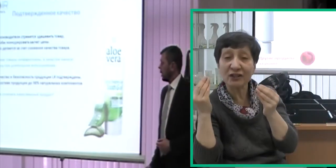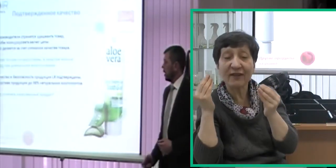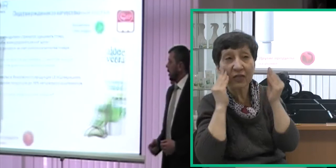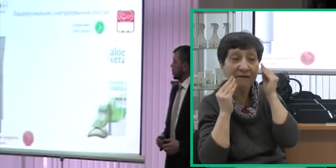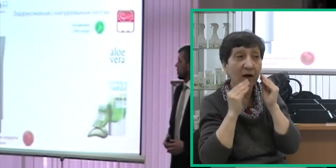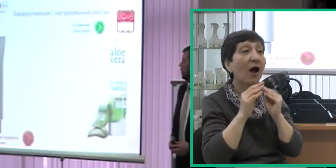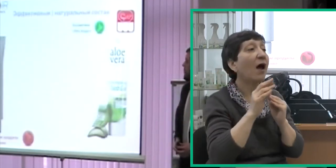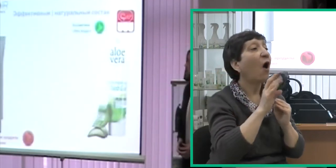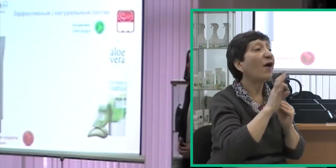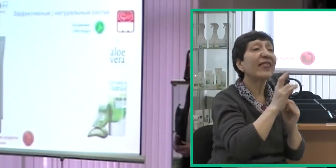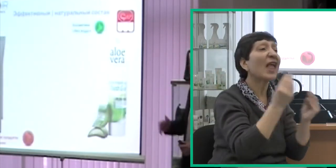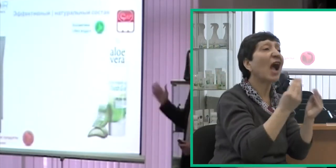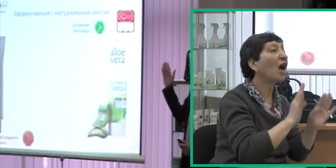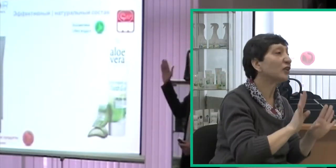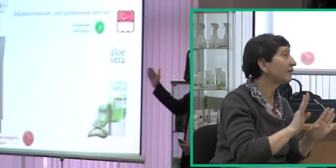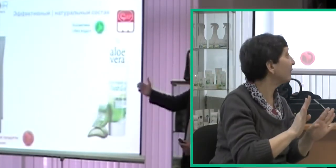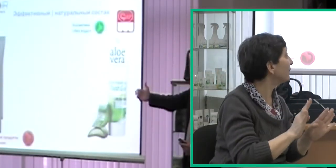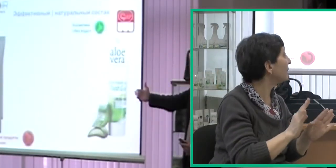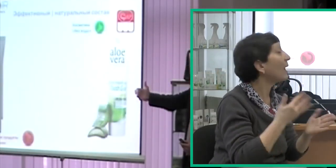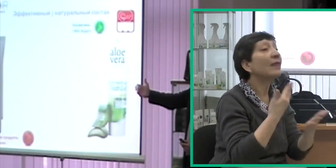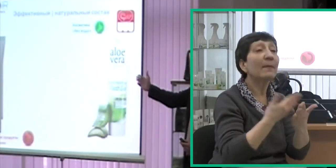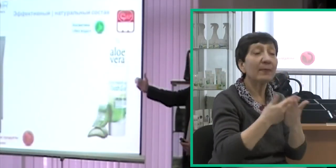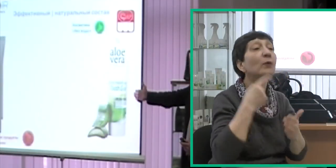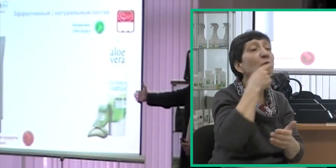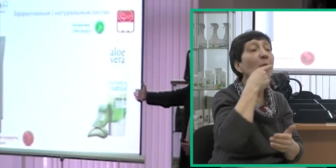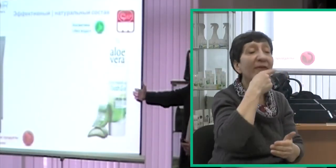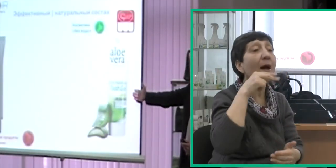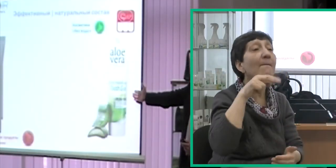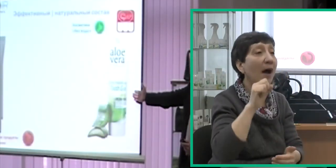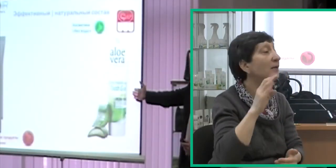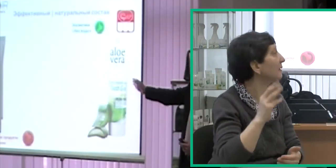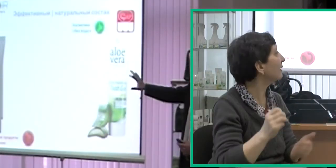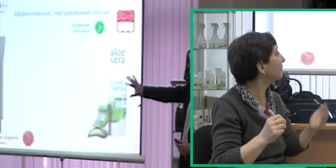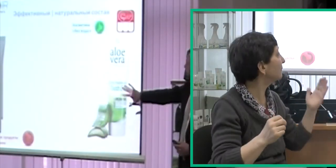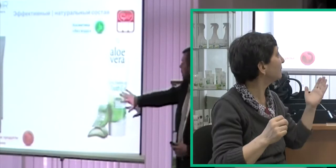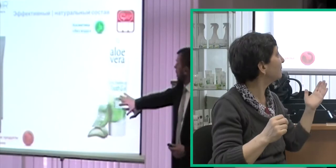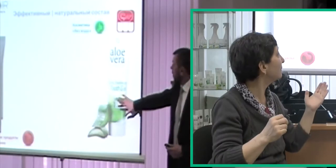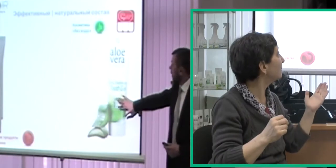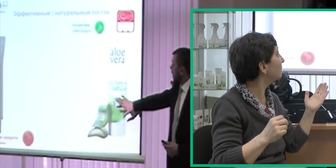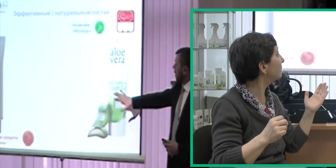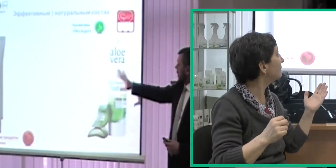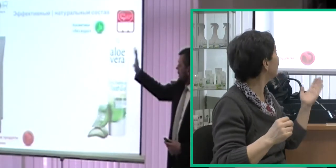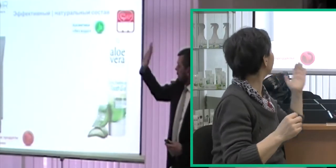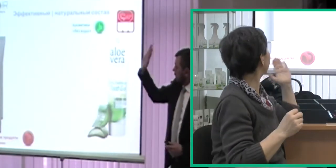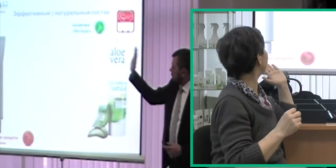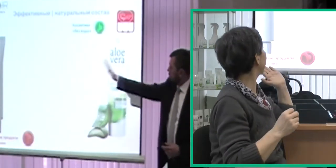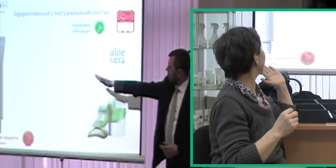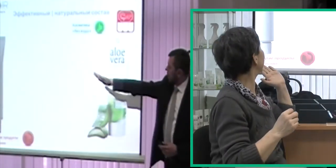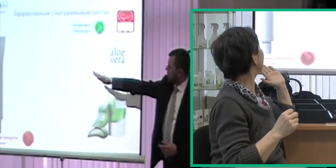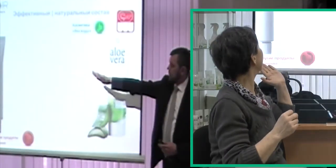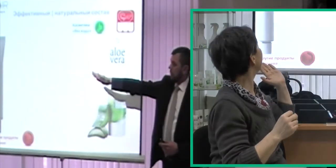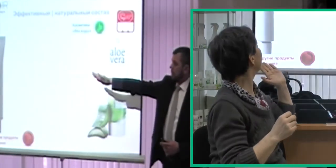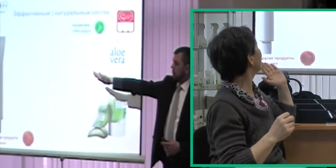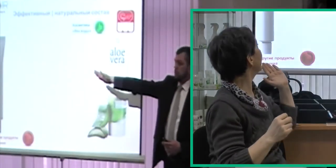некачественный масс-маркетера? Давайте возьмем вот зубную пасту. Зубная паста компании ЛР и